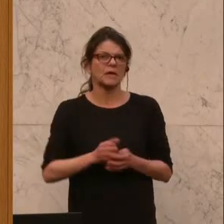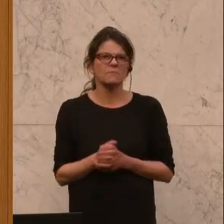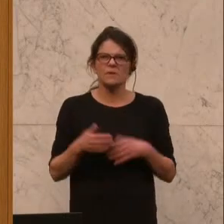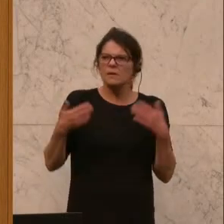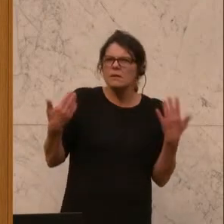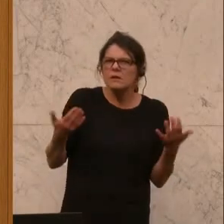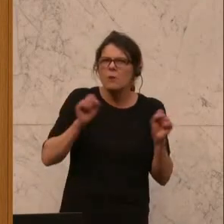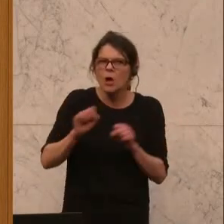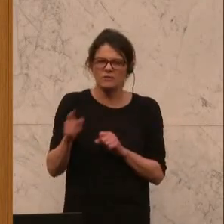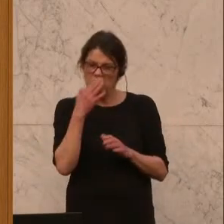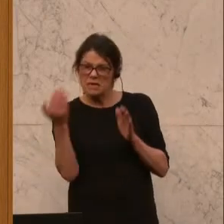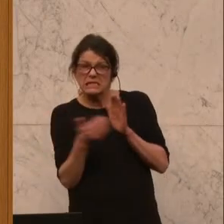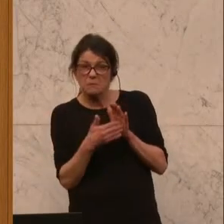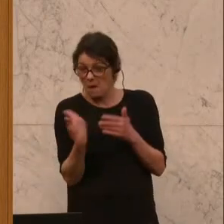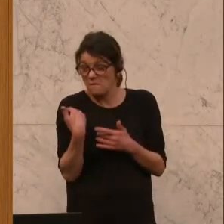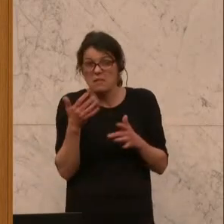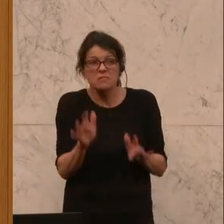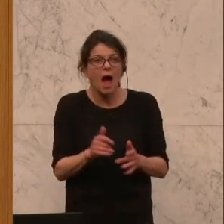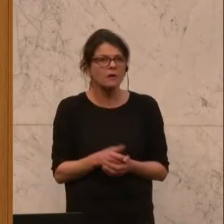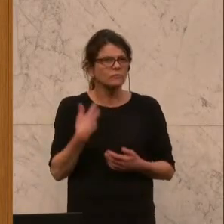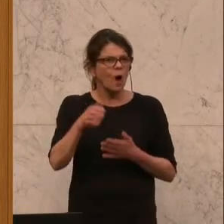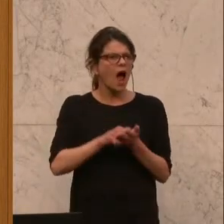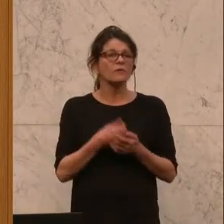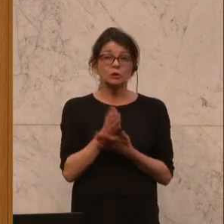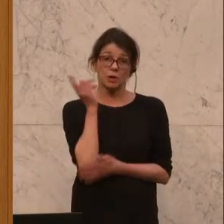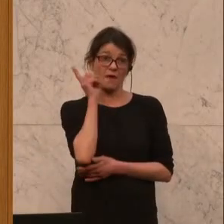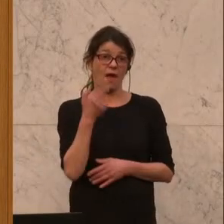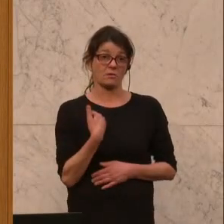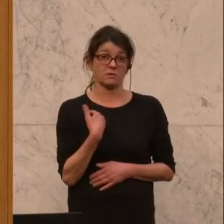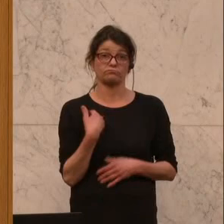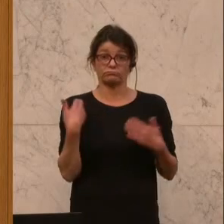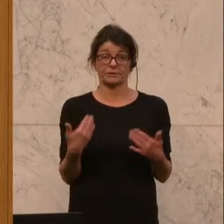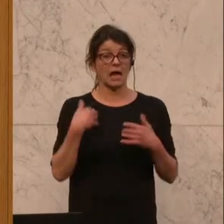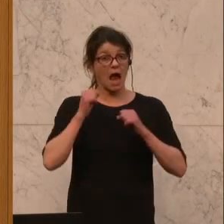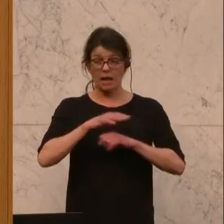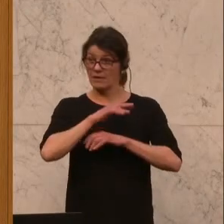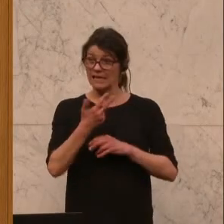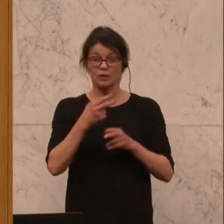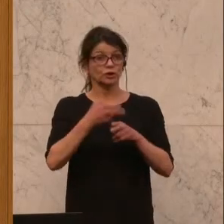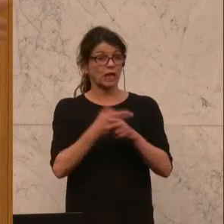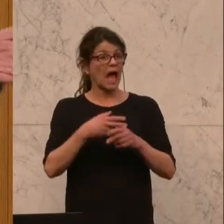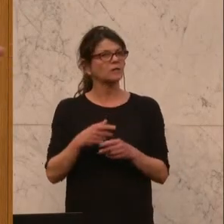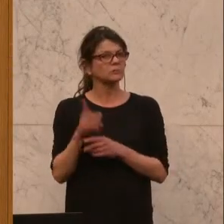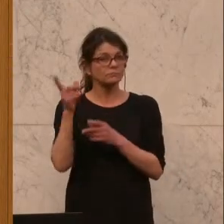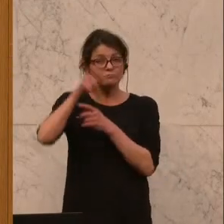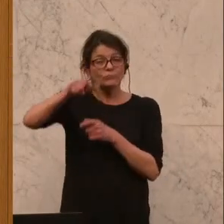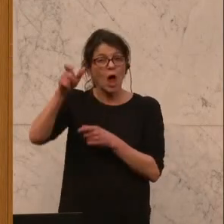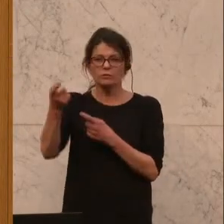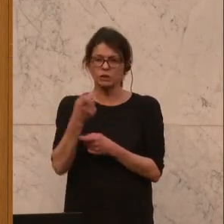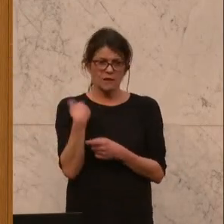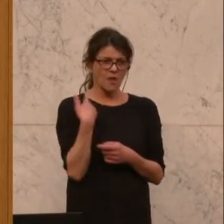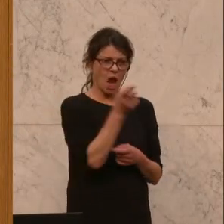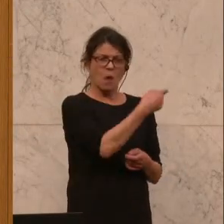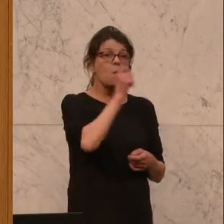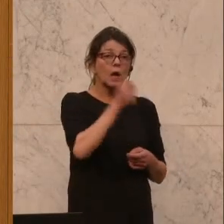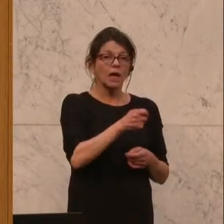dass es da möglicherweise Missbrauch gegeben hat. Wir haben von Anfang an davor gewarnt, dass man nämlich auch alle Drittstaatsangehörigen, die erklärt haben, sie waren in der Ukraine,